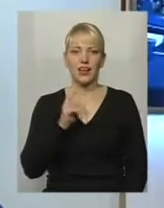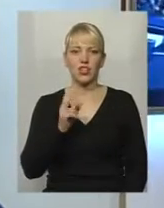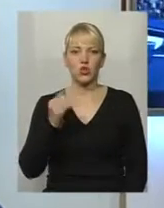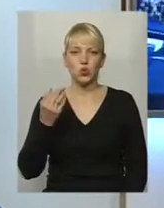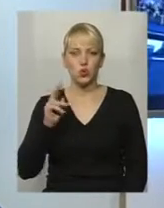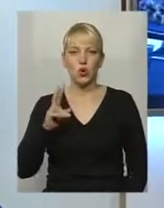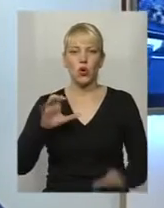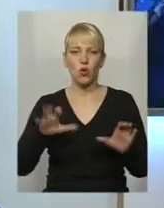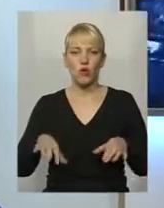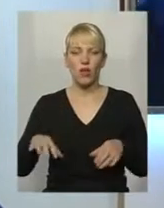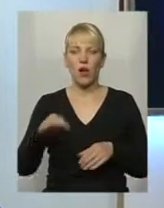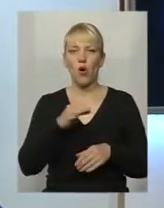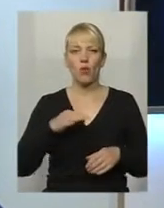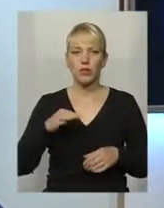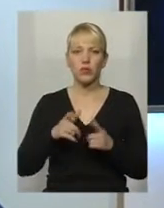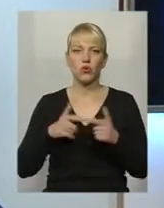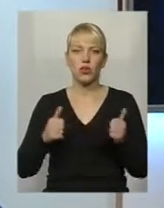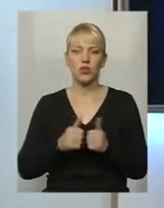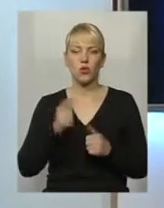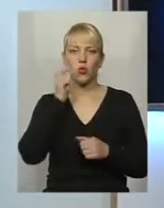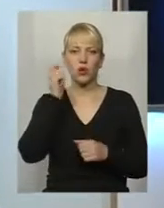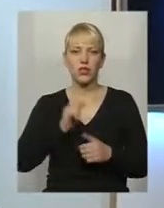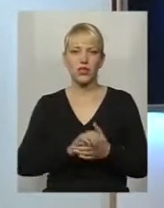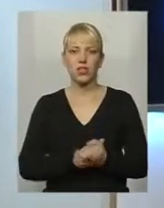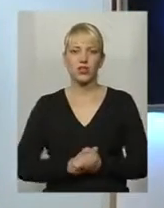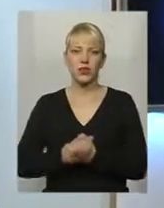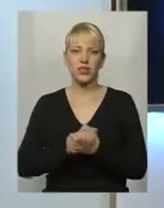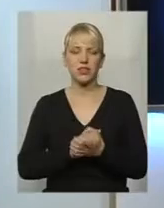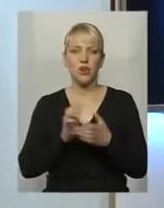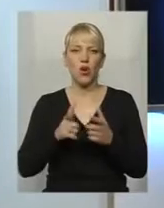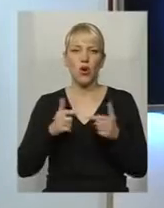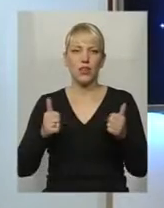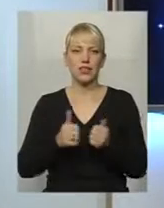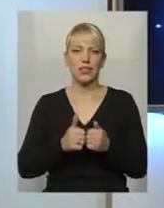обласної організації Українського товариства організації сліпих.